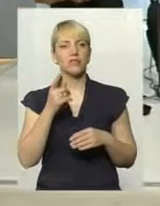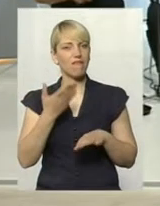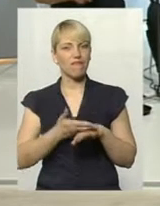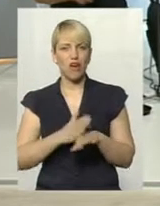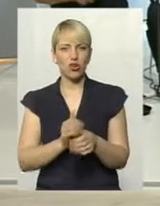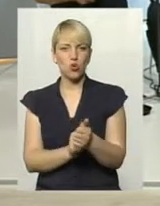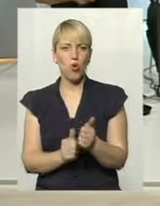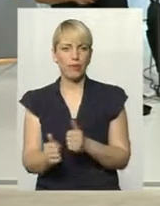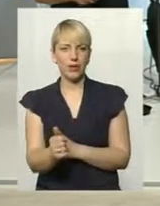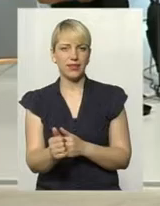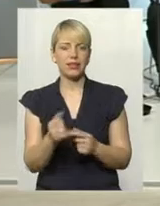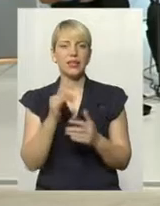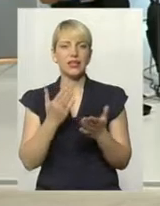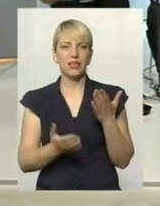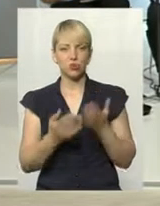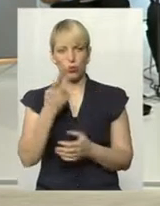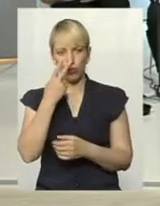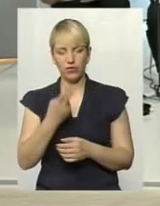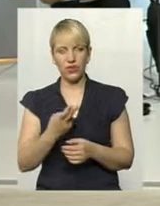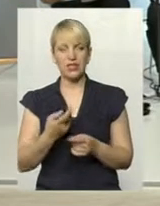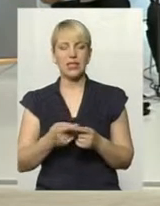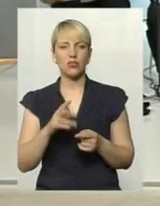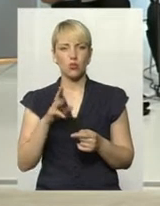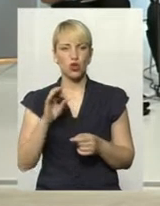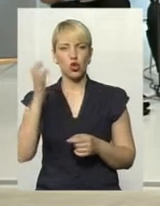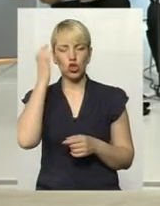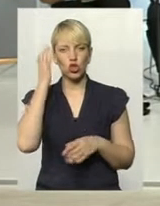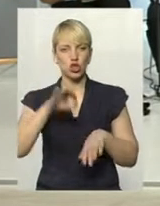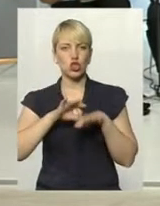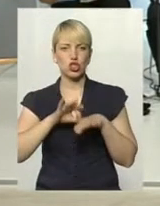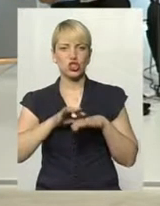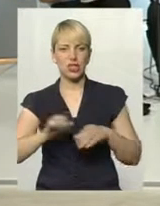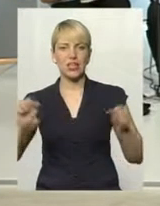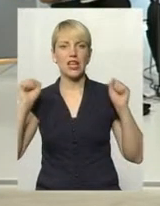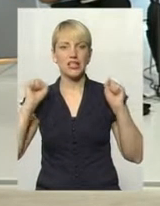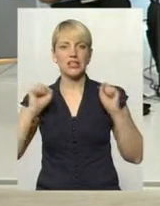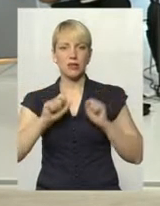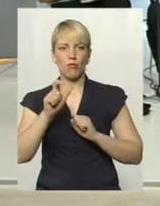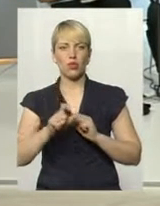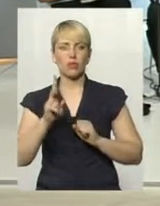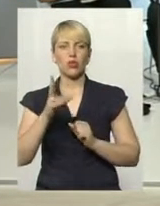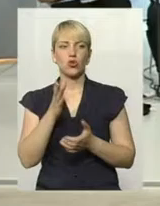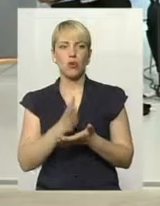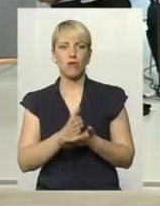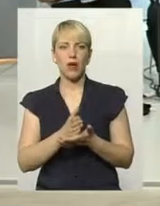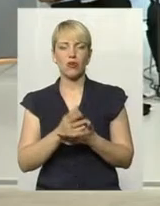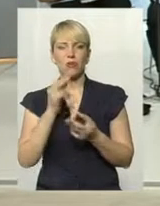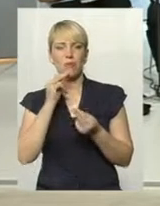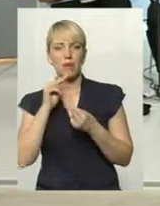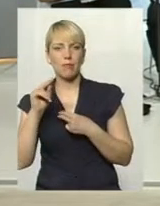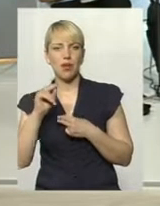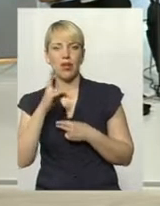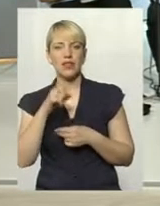будемо говорити. Якщо подивитися тенденція, то черношкірі спортсмени, які мають все-таки перевагу над